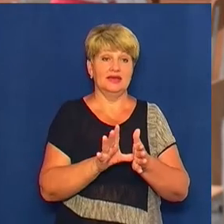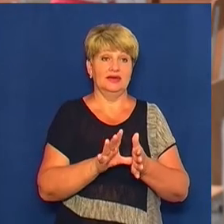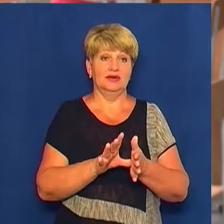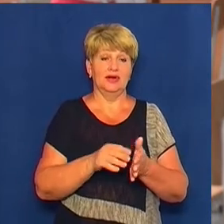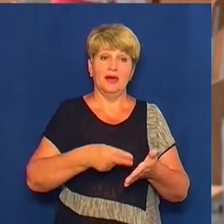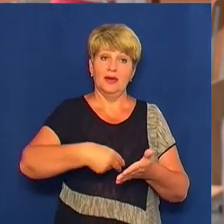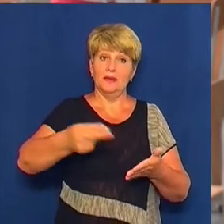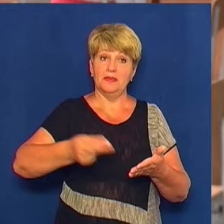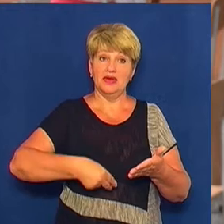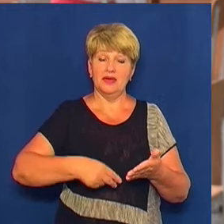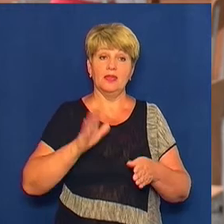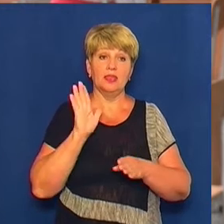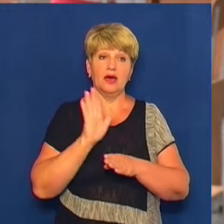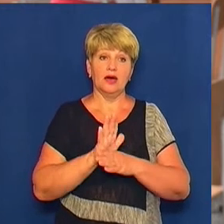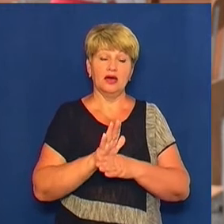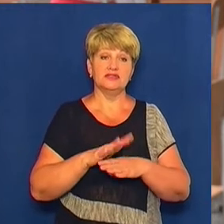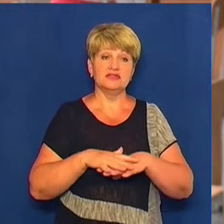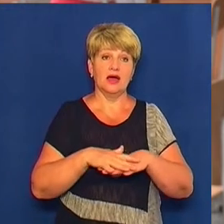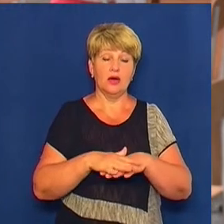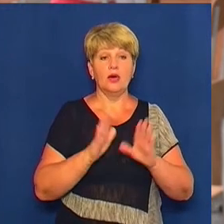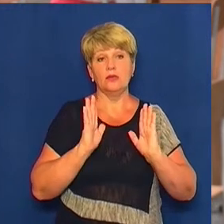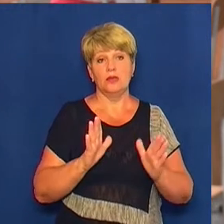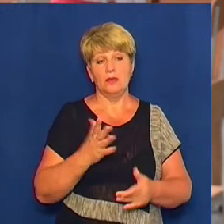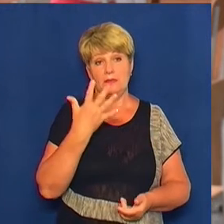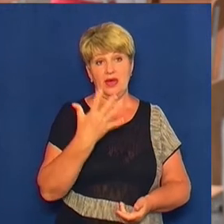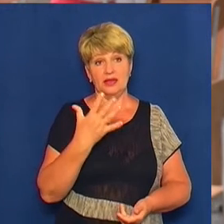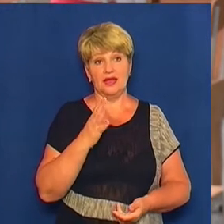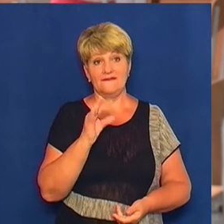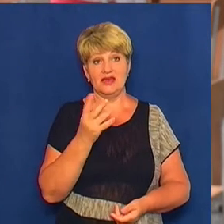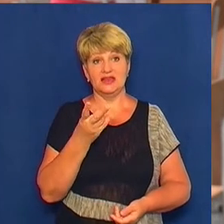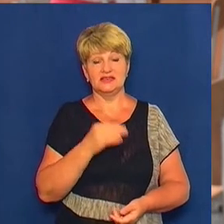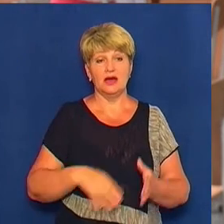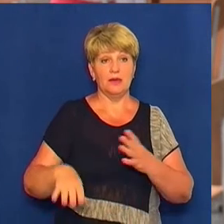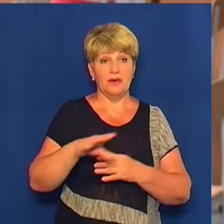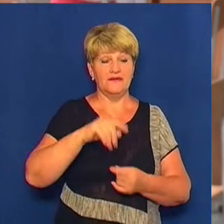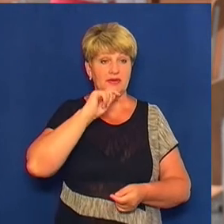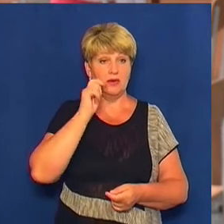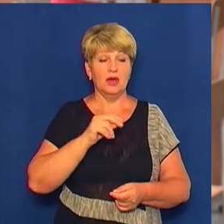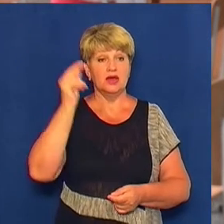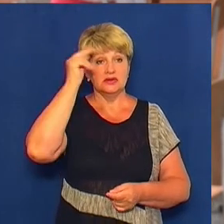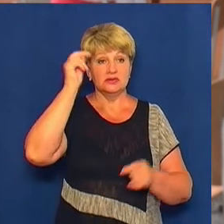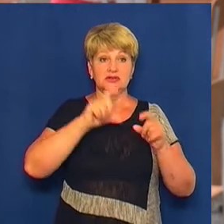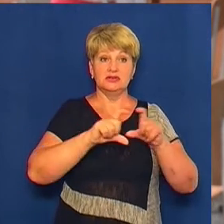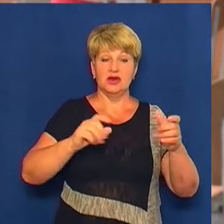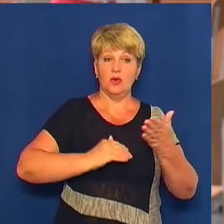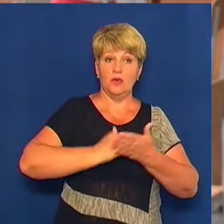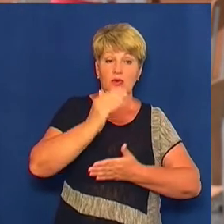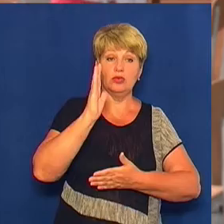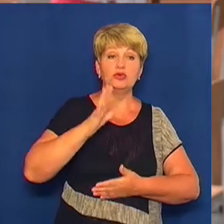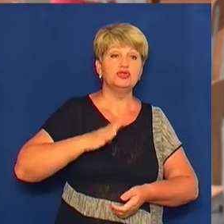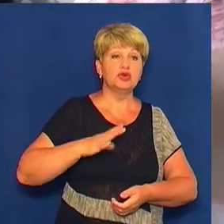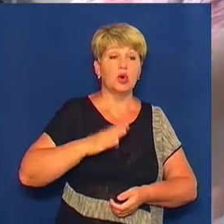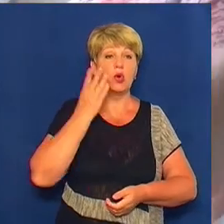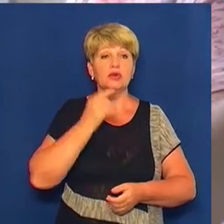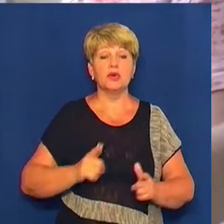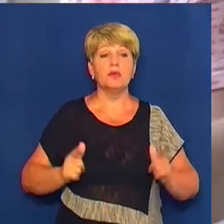з цим наказ на зарахування буде лише 5 вересня по всій Україні. Тобто заклади вищої освіти будуть чекати, поки дойдуть всі